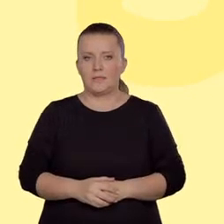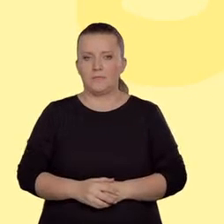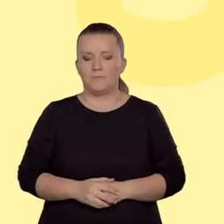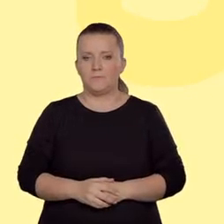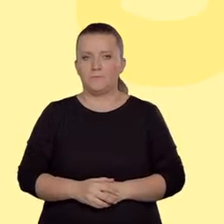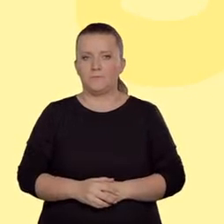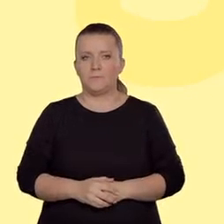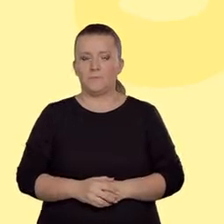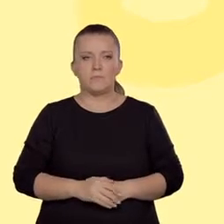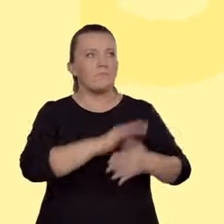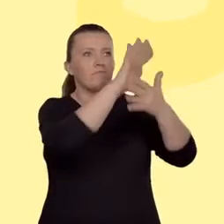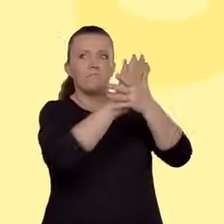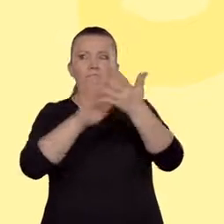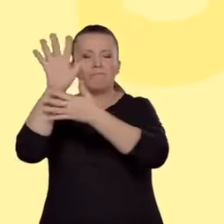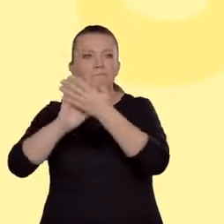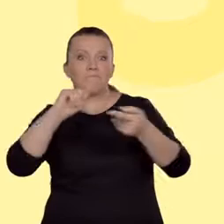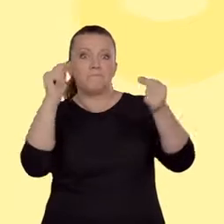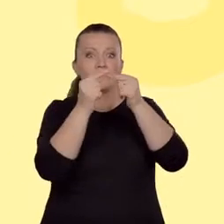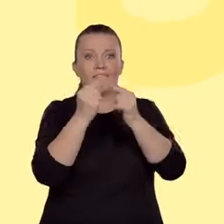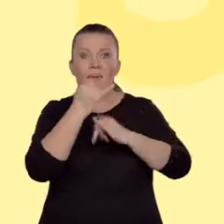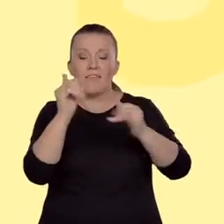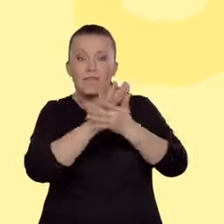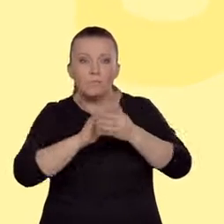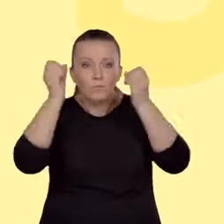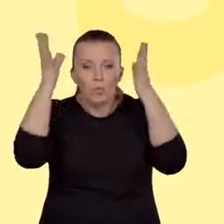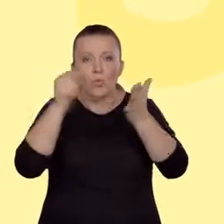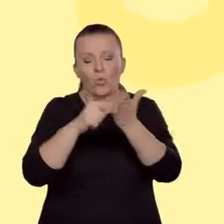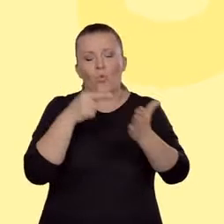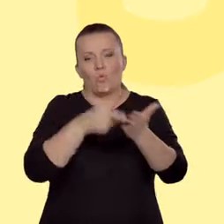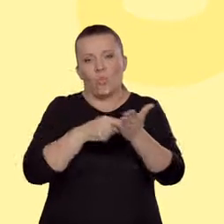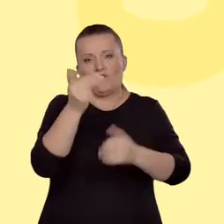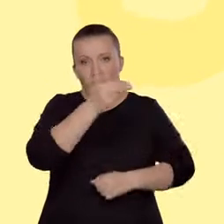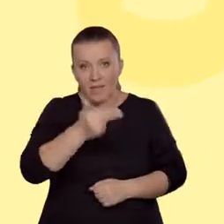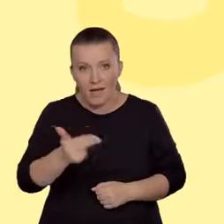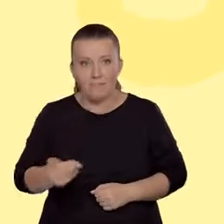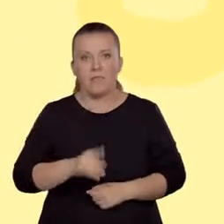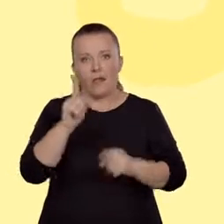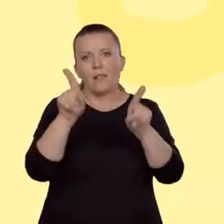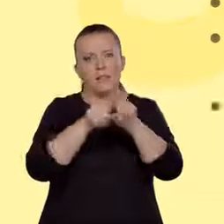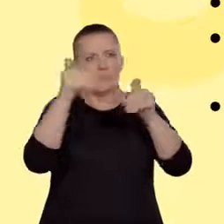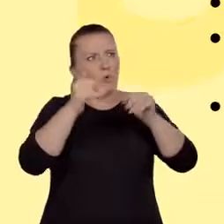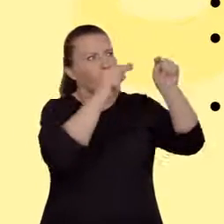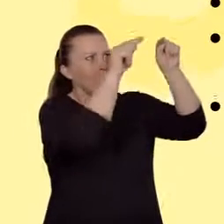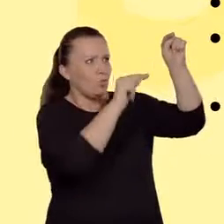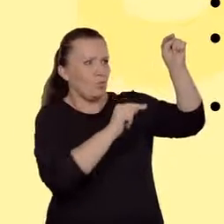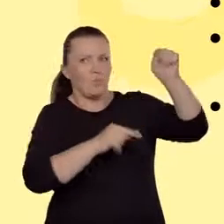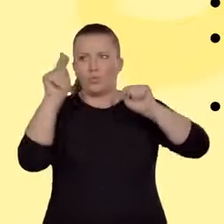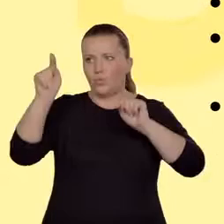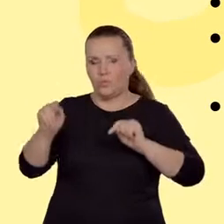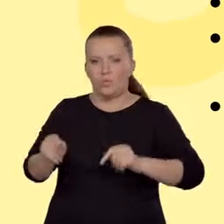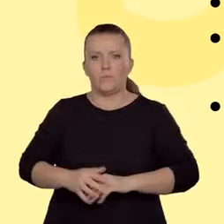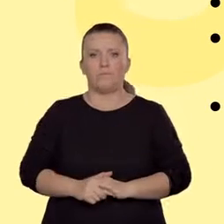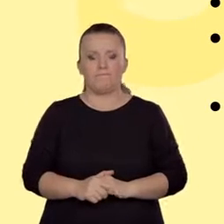tekstów kultury lub filozofii dotyczą najczęściej tematyki wierszy, ale mogą też pojawiać się niemal w każdym elemencie utworu. Analiza